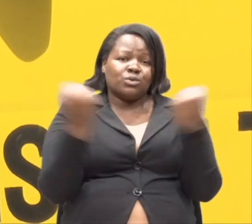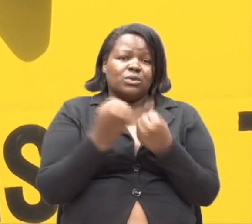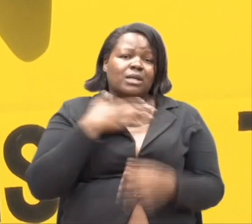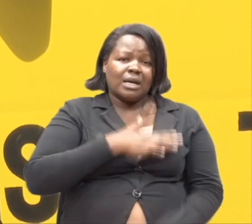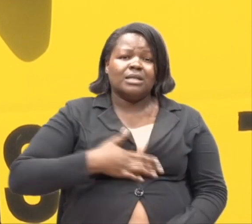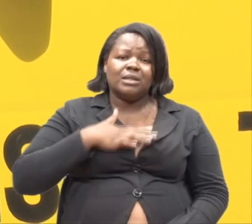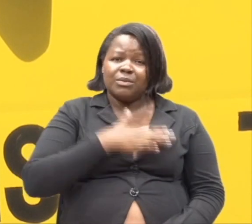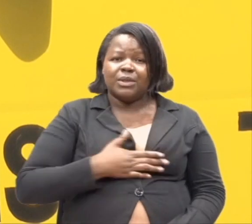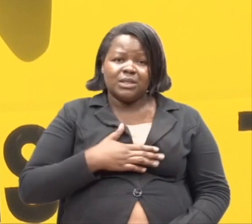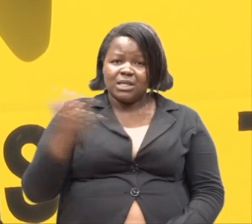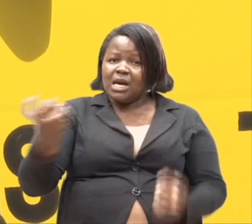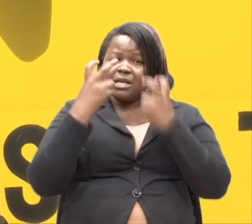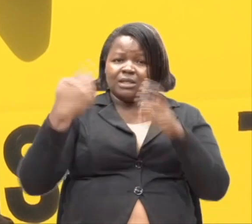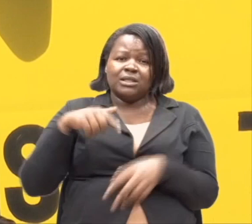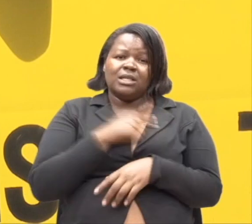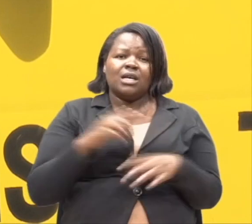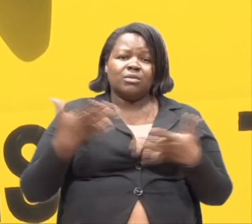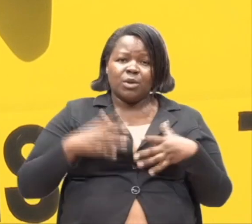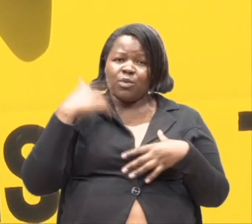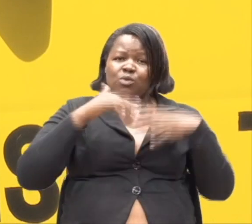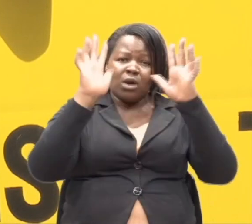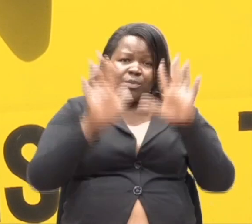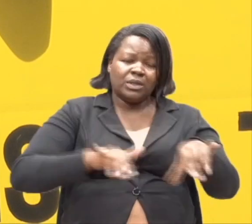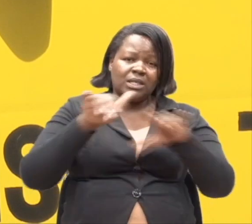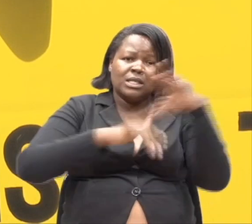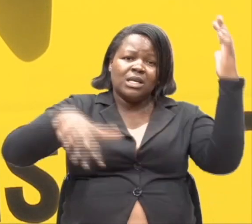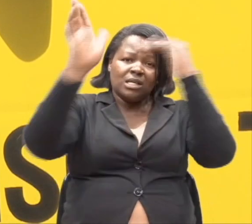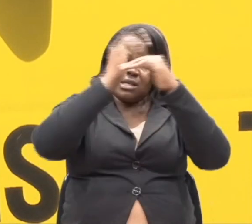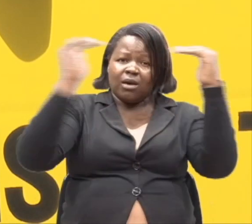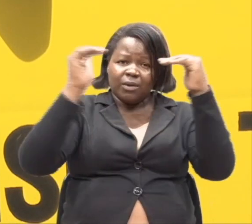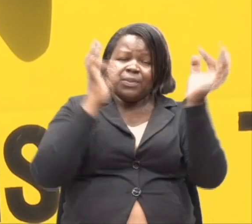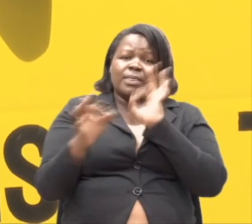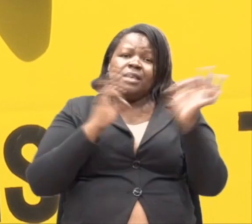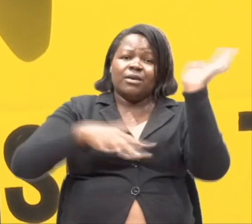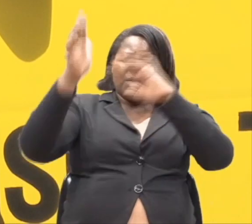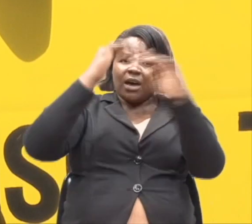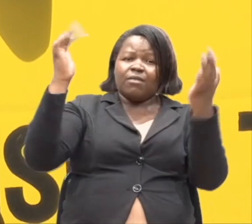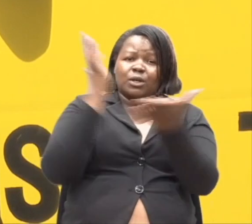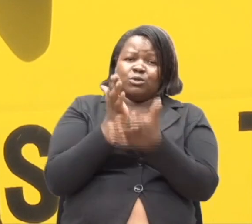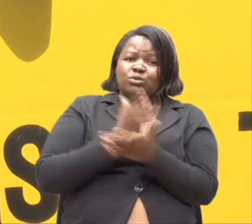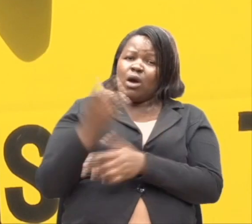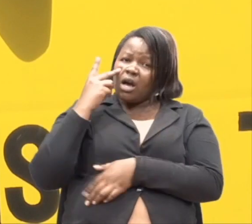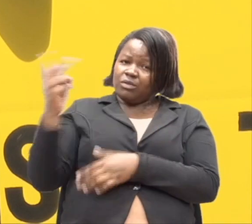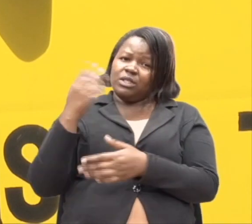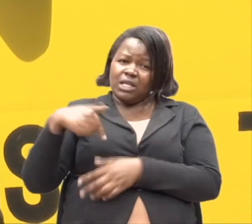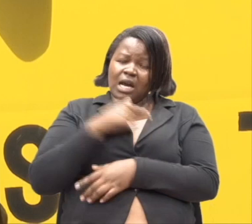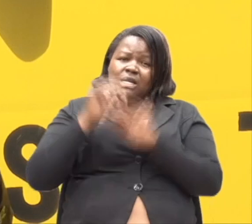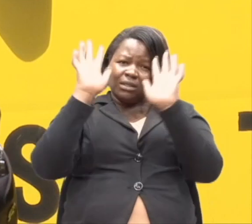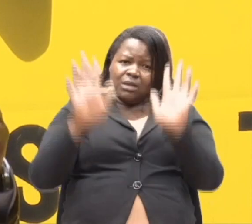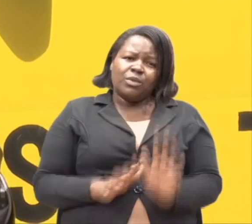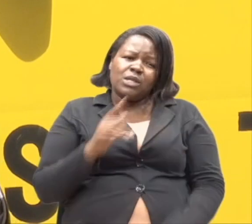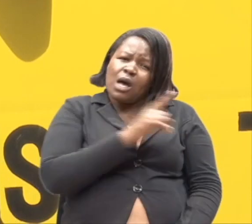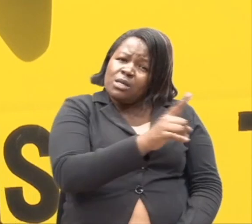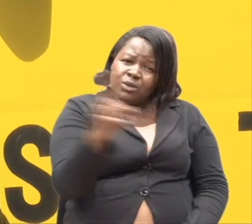watu ambawa wamedhaminiwa hata na bingu. Si hapa duniani tu. Kama bingu yenyewe imetudhamini, njini